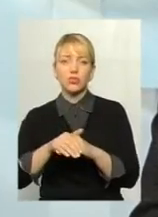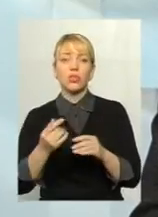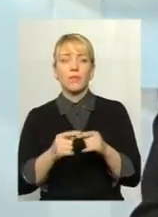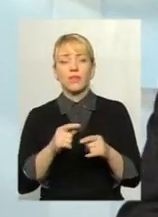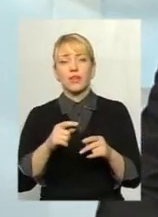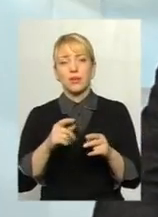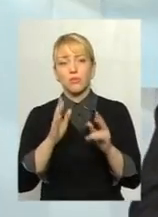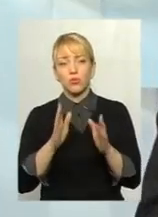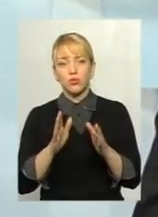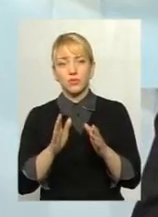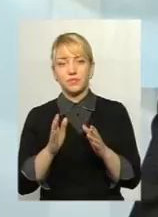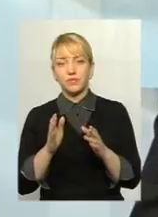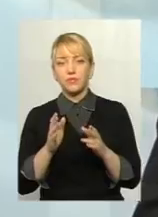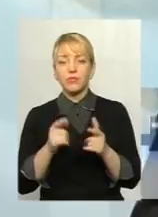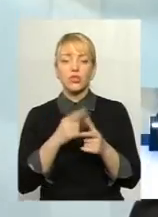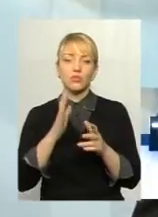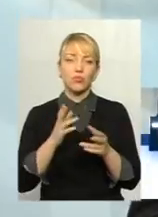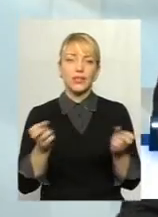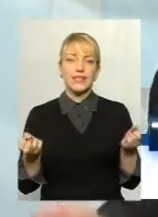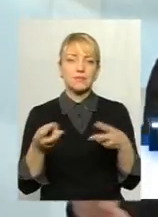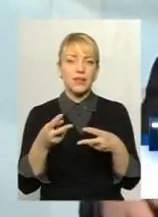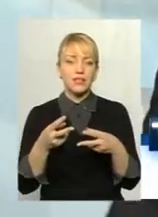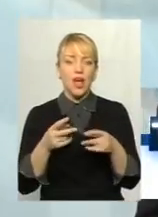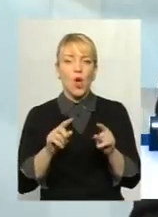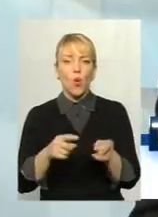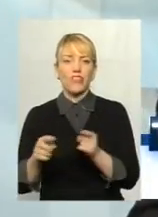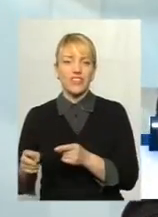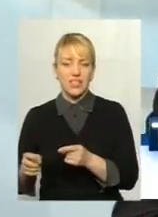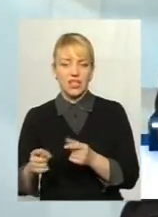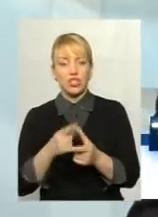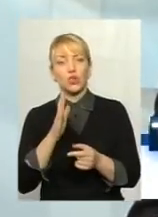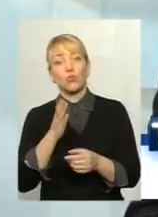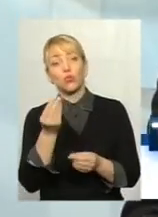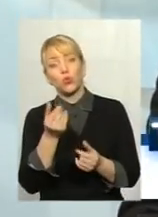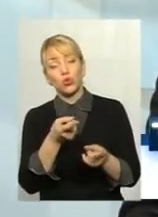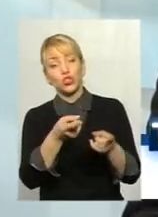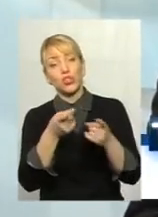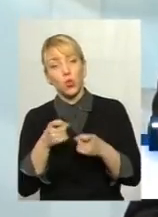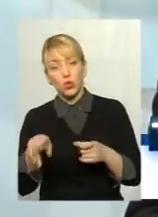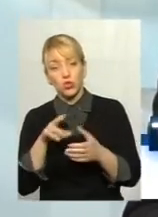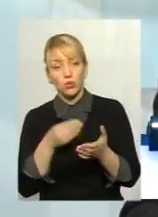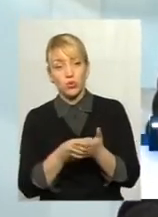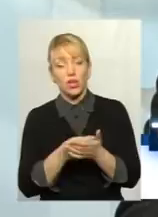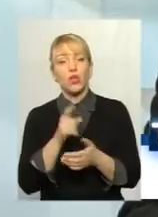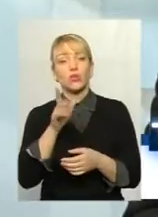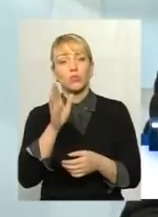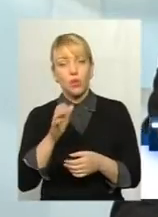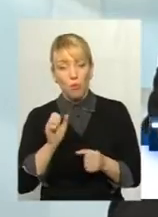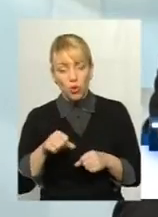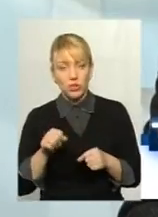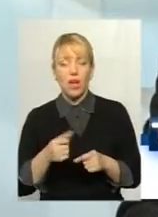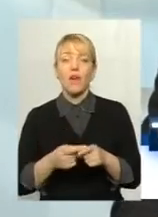спецконфіскація, чи ці гроші будуть ще залучені до бюджету. От як вони будуть залучені, то тоді можливо. Але спочатку піде армія,